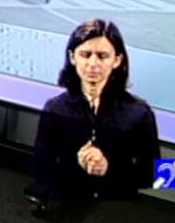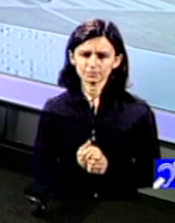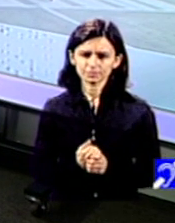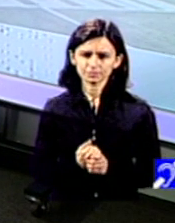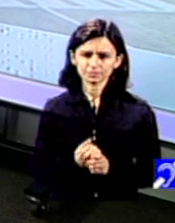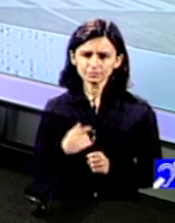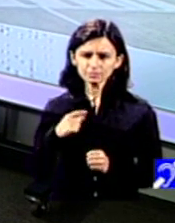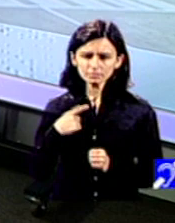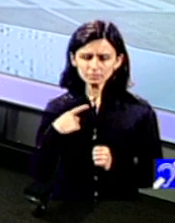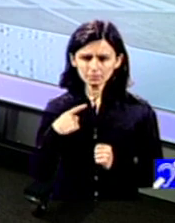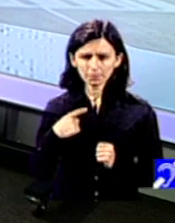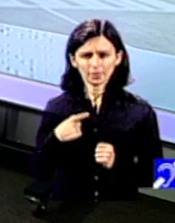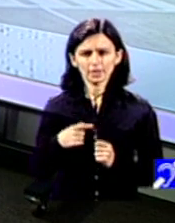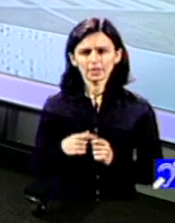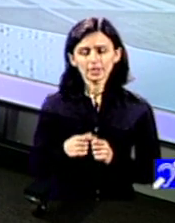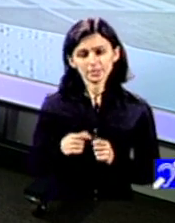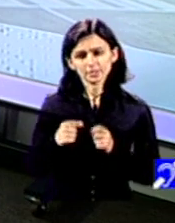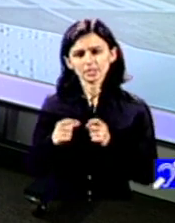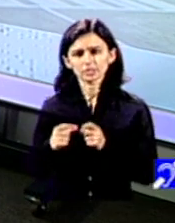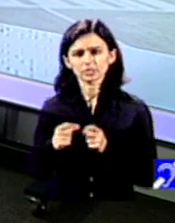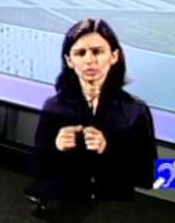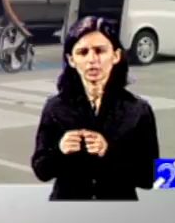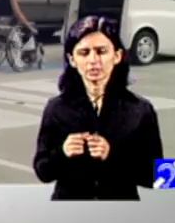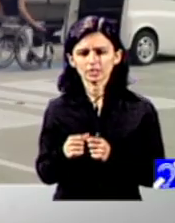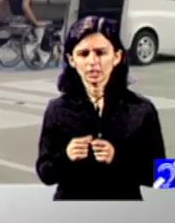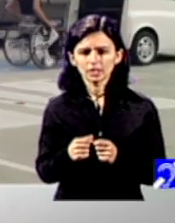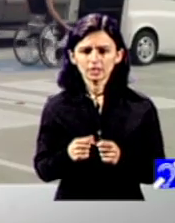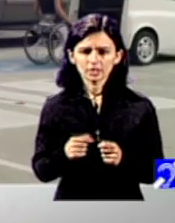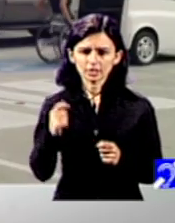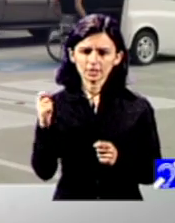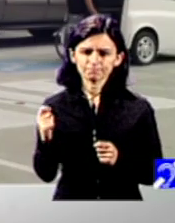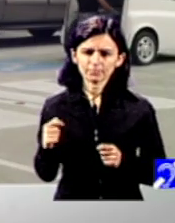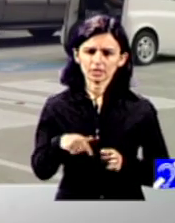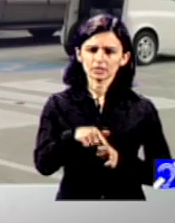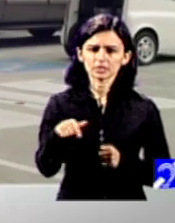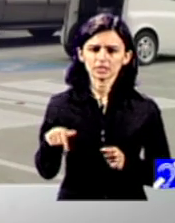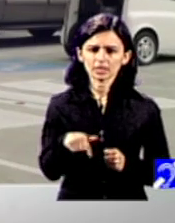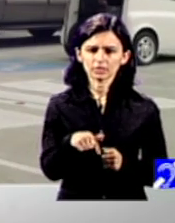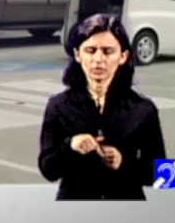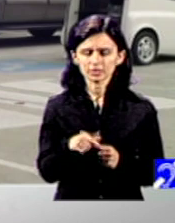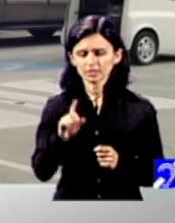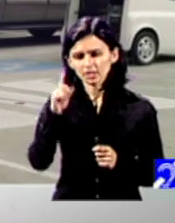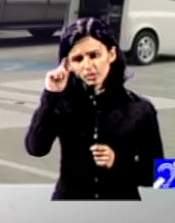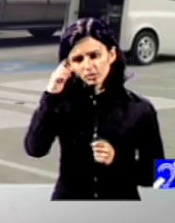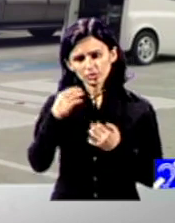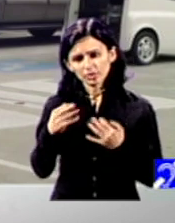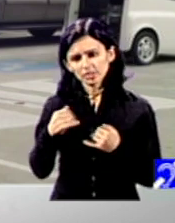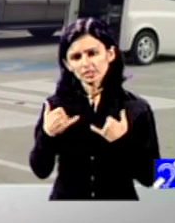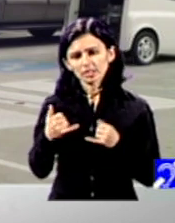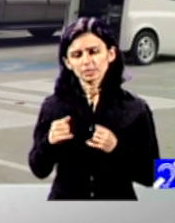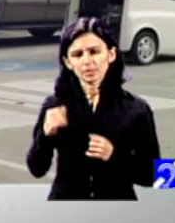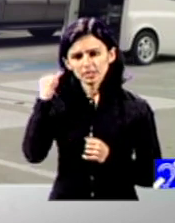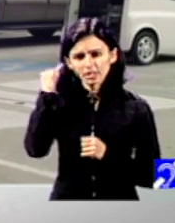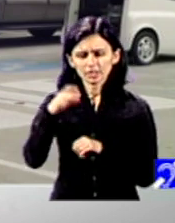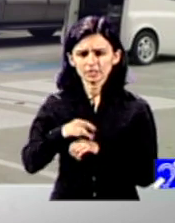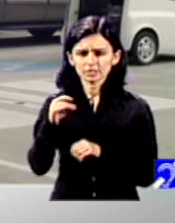precedent există deci s-ar putea face atâta doar că precedentul din țara noastră nu știu cât s-a întâmplat la inițiativa autorităților